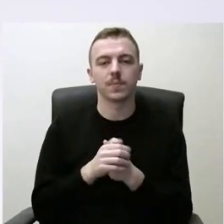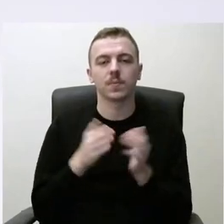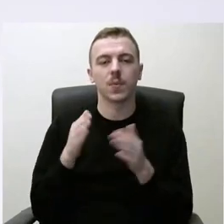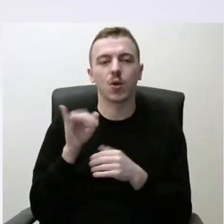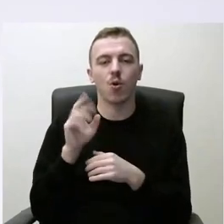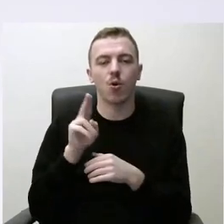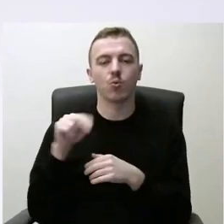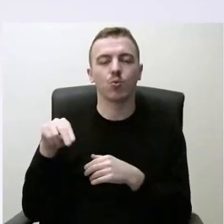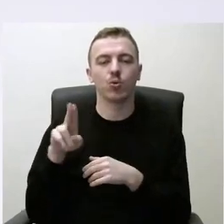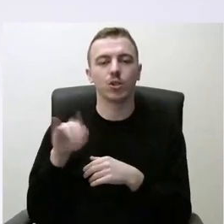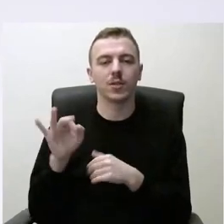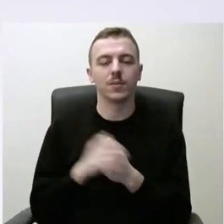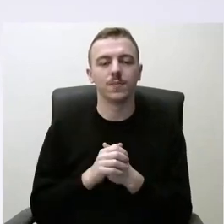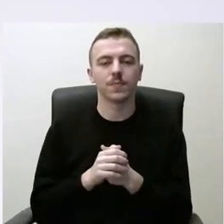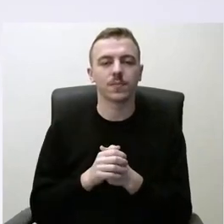Jokužis.